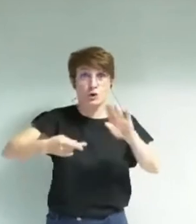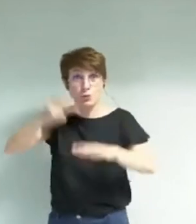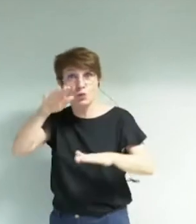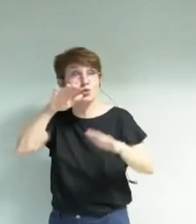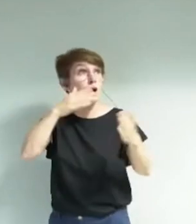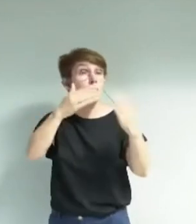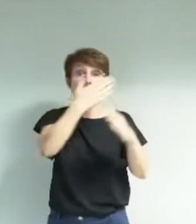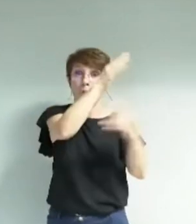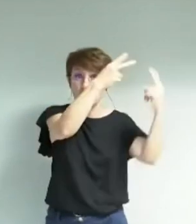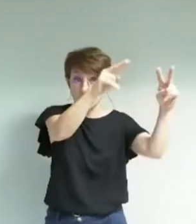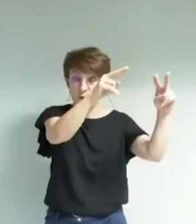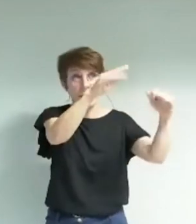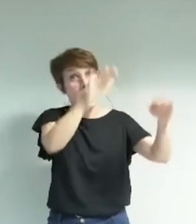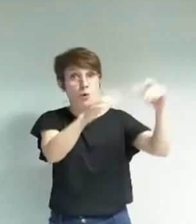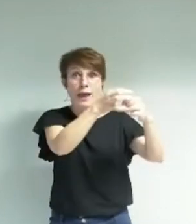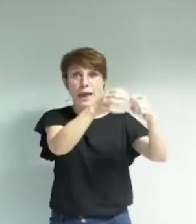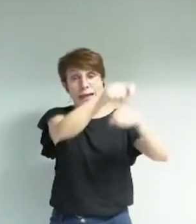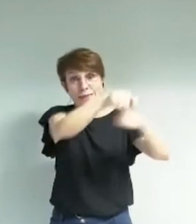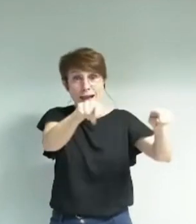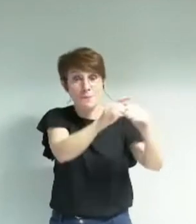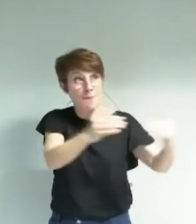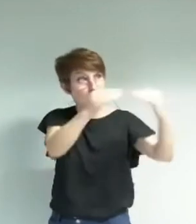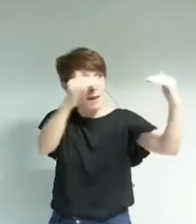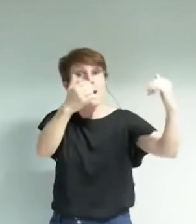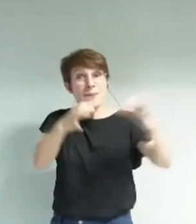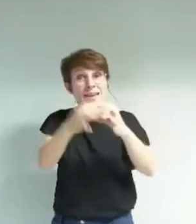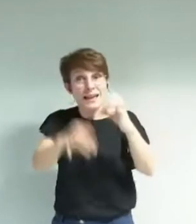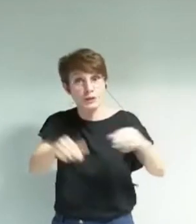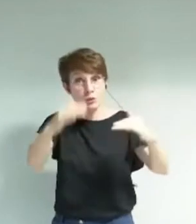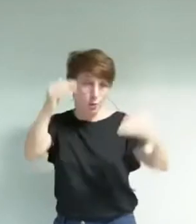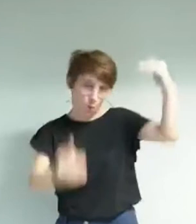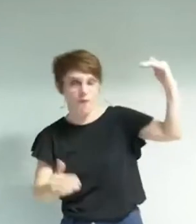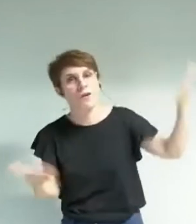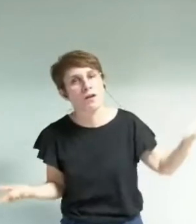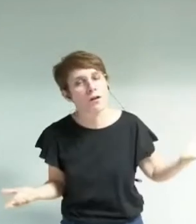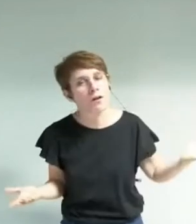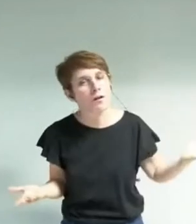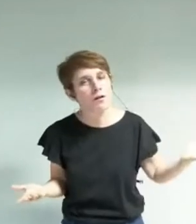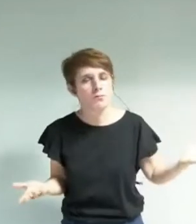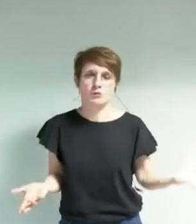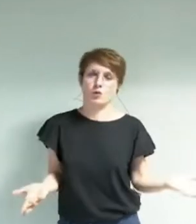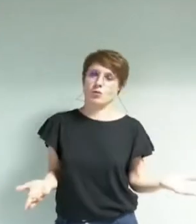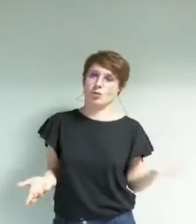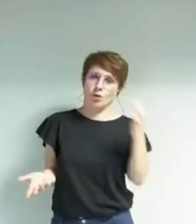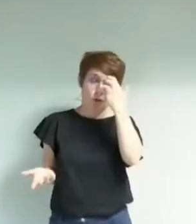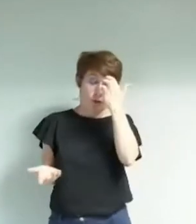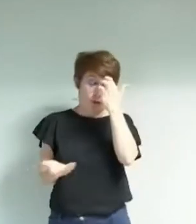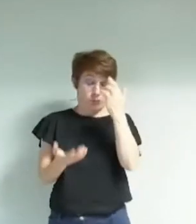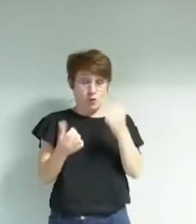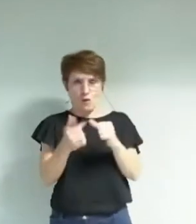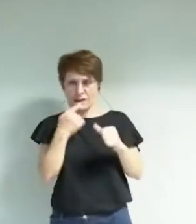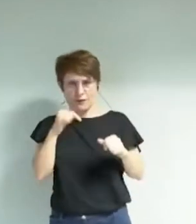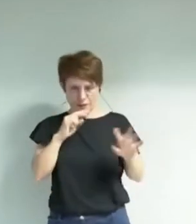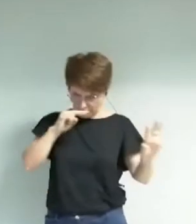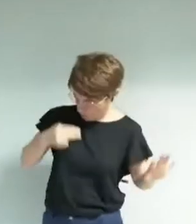mais vos résultats sont beaucoup moins bons. Il serait bon de se poser les bonnes questions, de voir ailleurs pourquoi ça